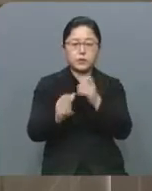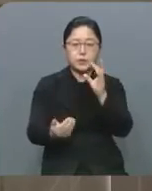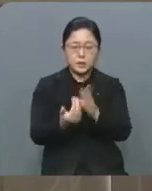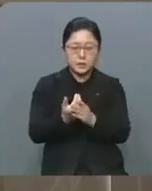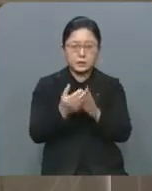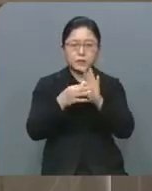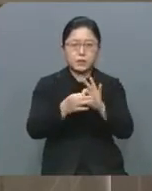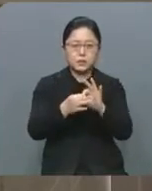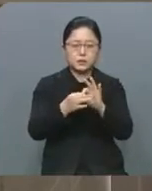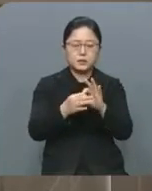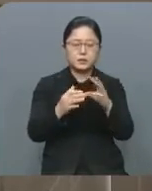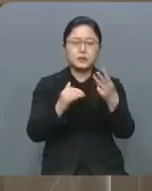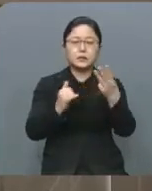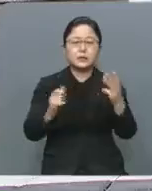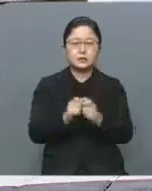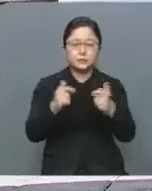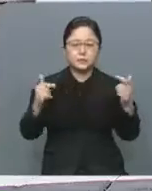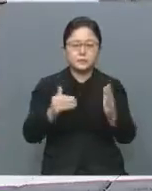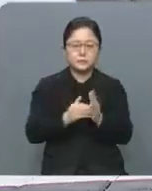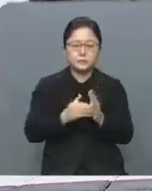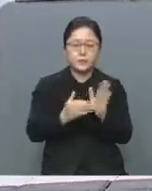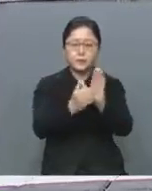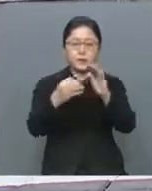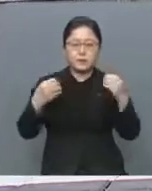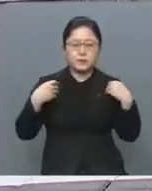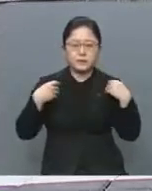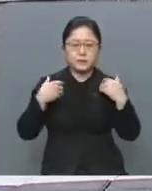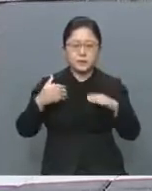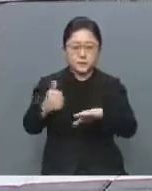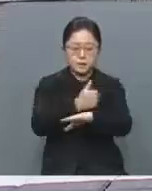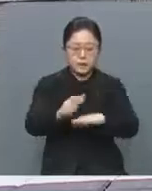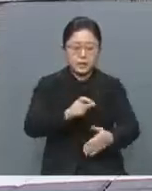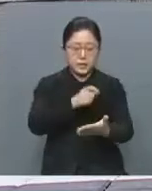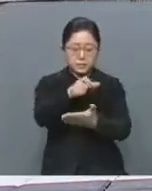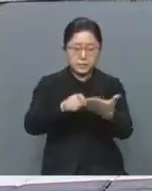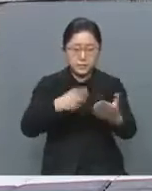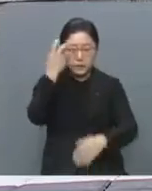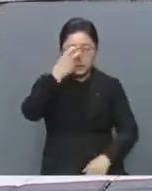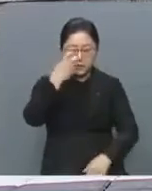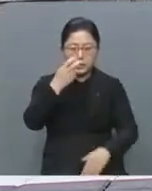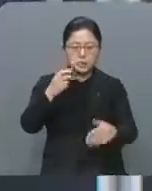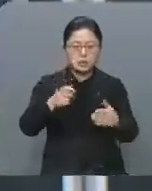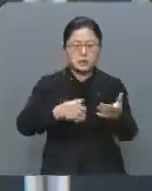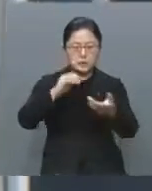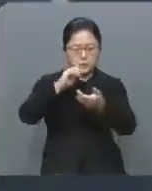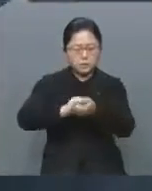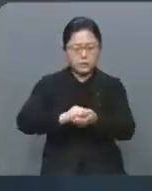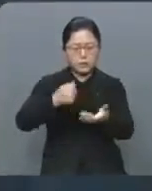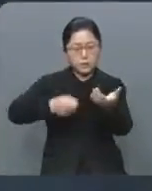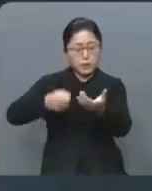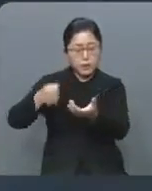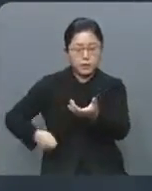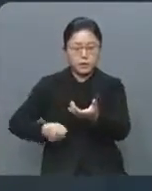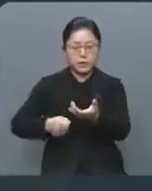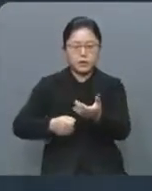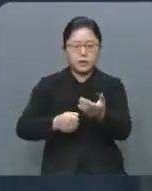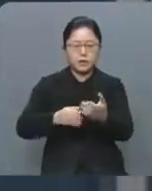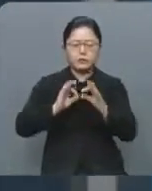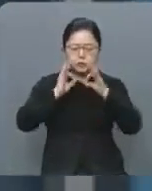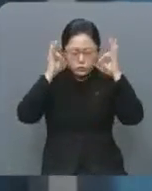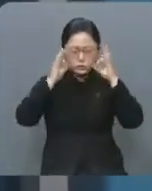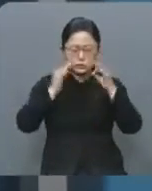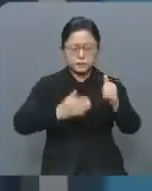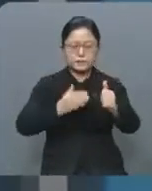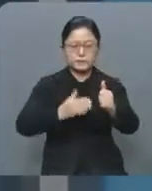확진자가 3명으로 늘었습니다. 방역당국은 출입자 명부 관리를 비롯해 주기적 환기 등 시설 방역에 각별한